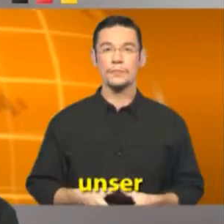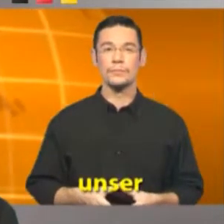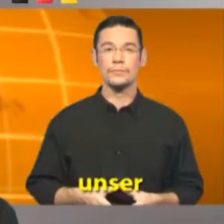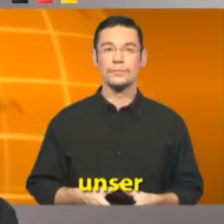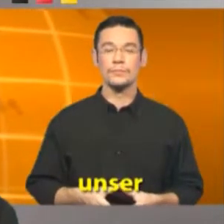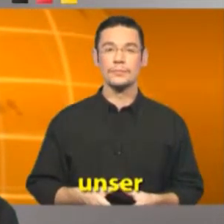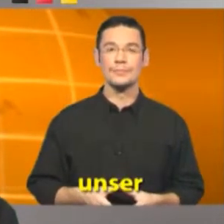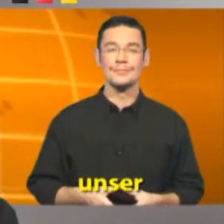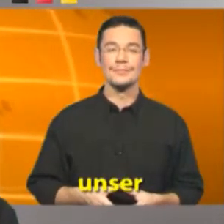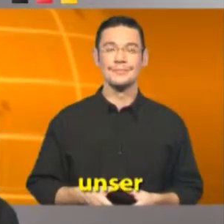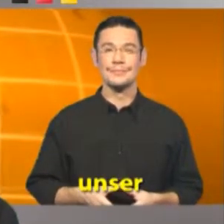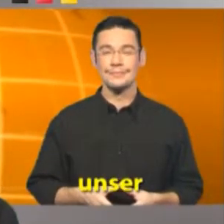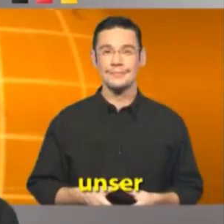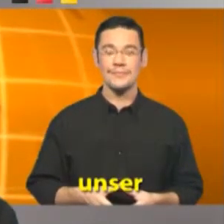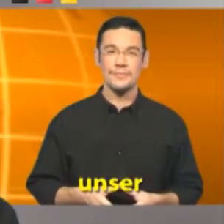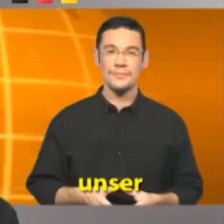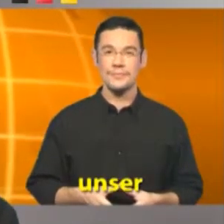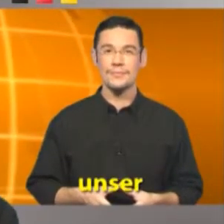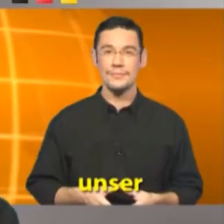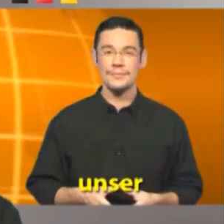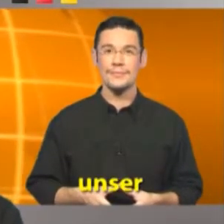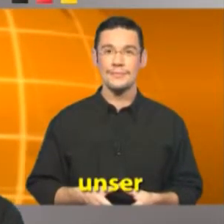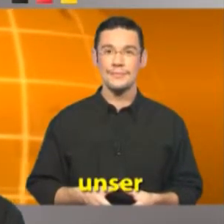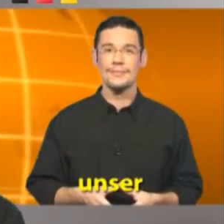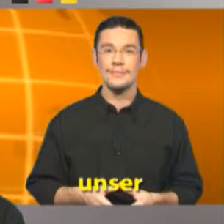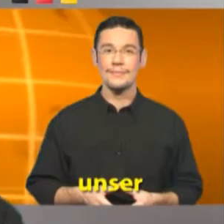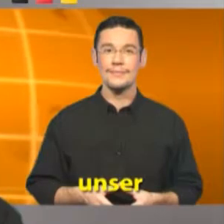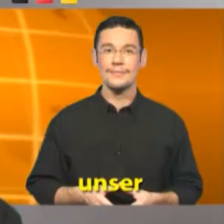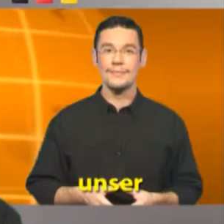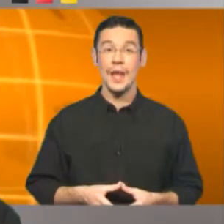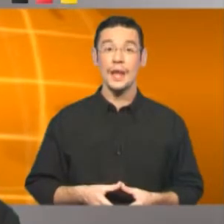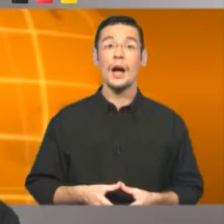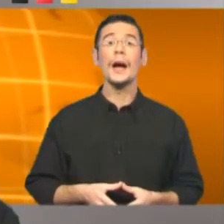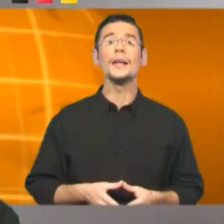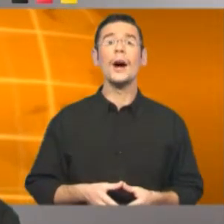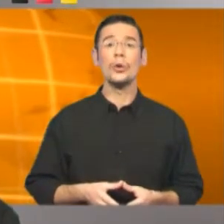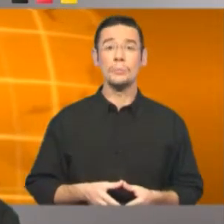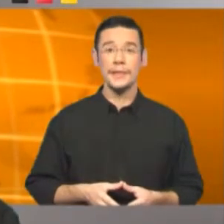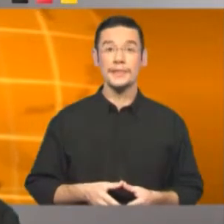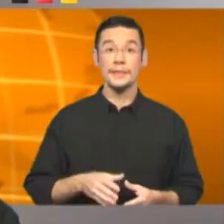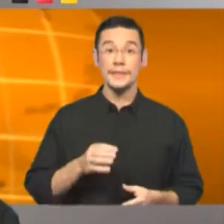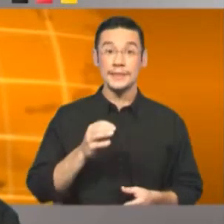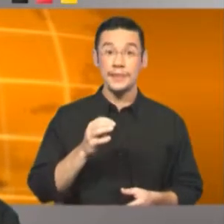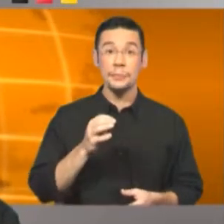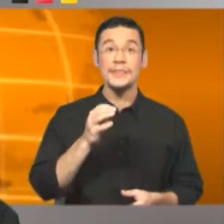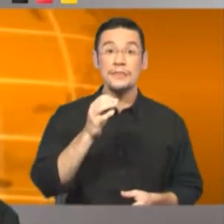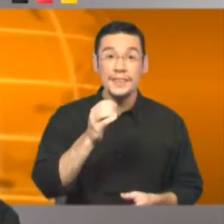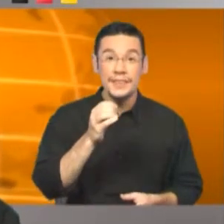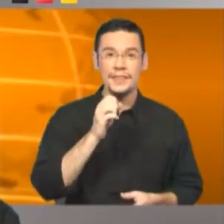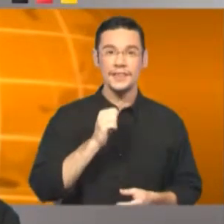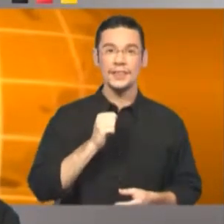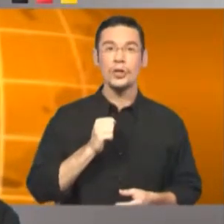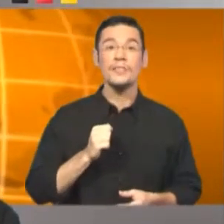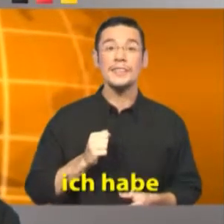Nostro Nostra Nostro Nostra Einen Augenblick. Dieses Verb ist